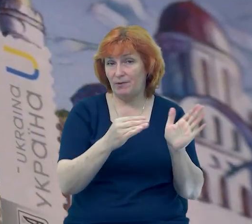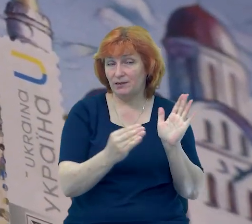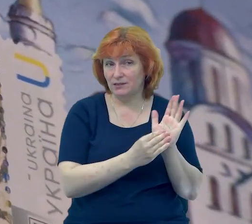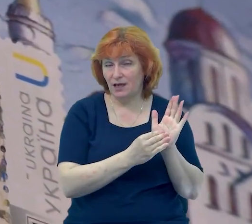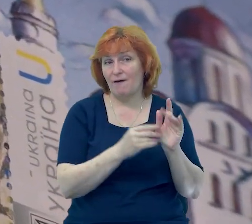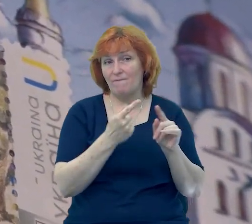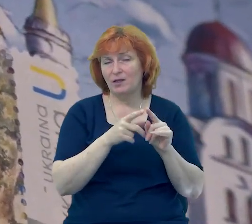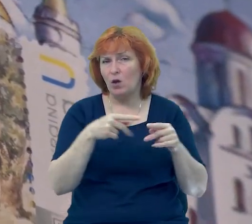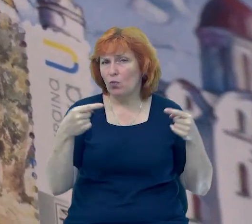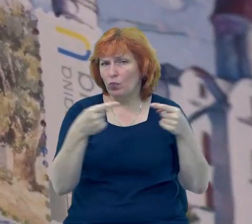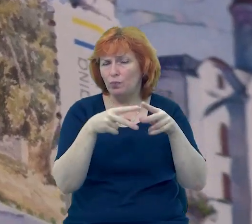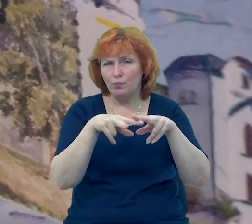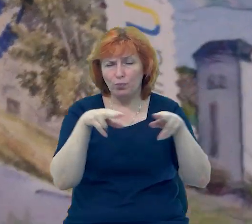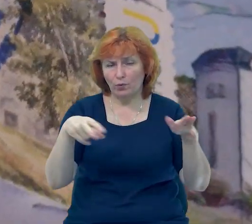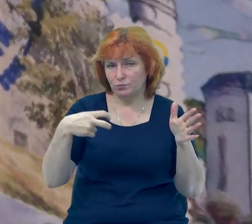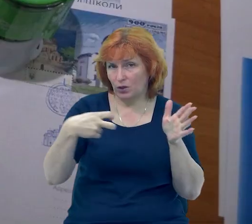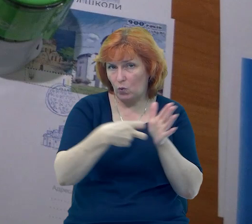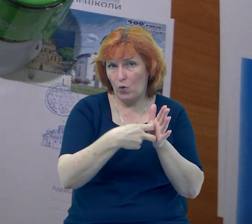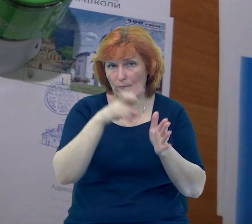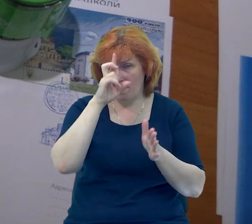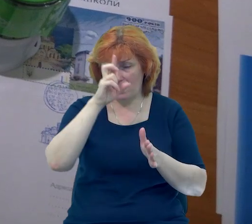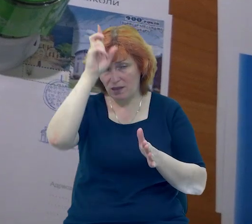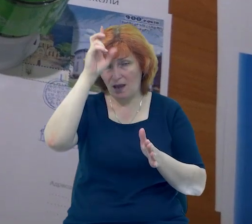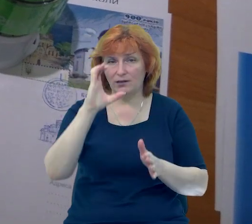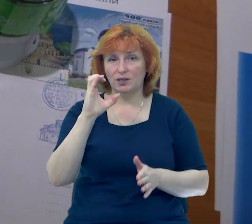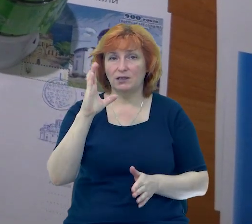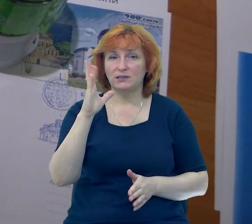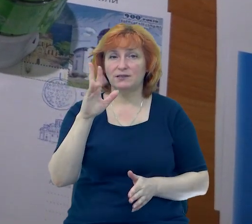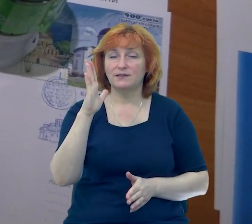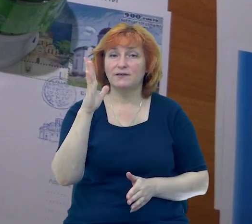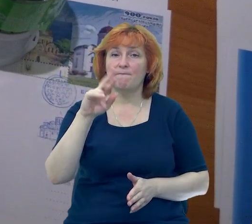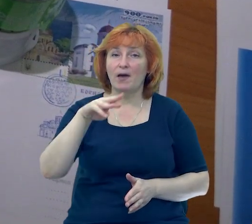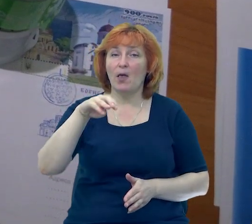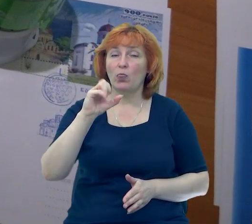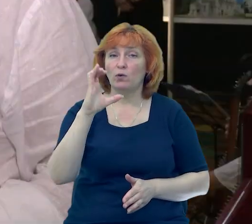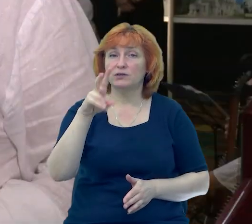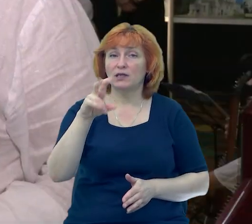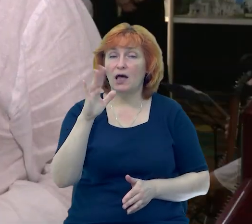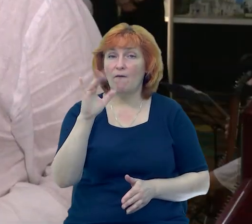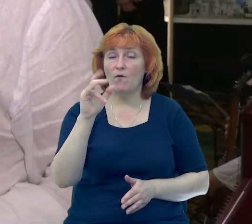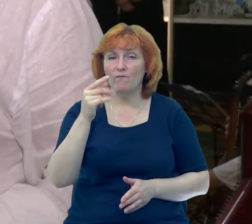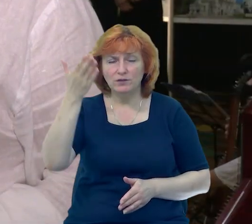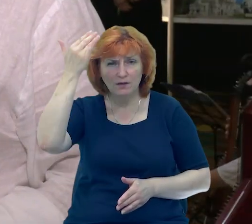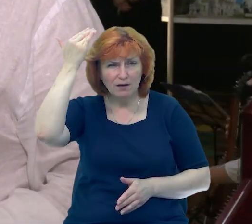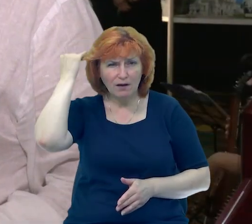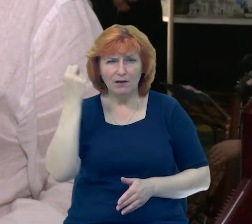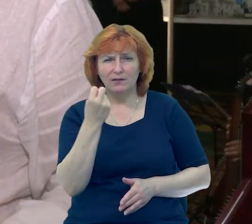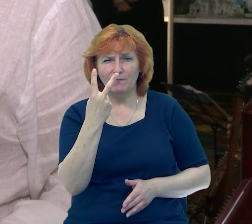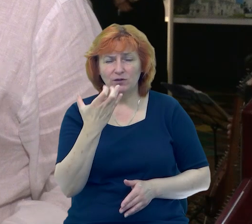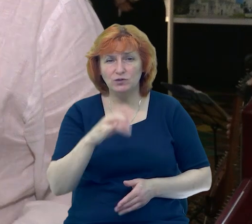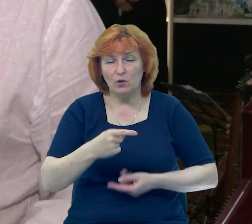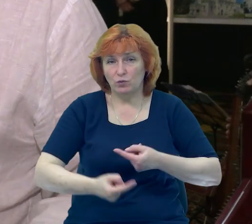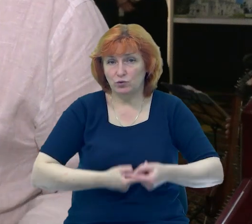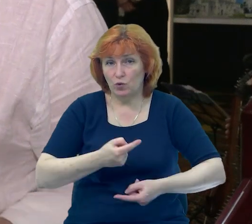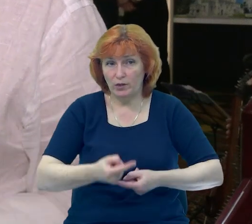печатки князя Давида Святославича, якою він пломбував свої листи в 11-12 столітті. На одній стороні був сам князь